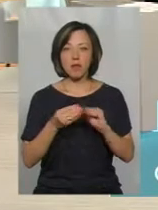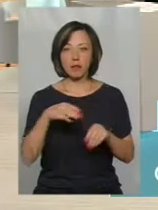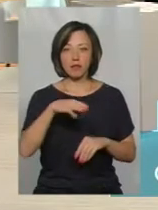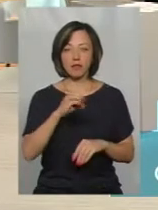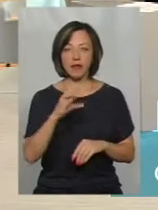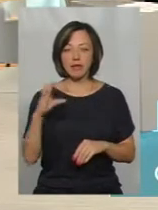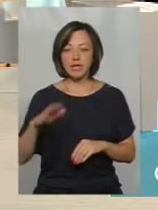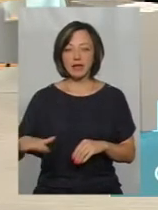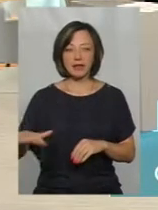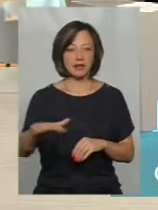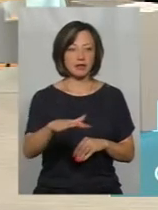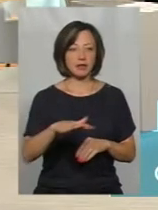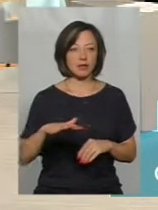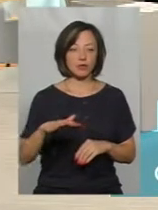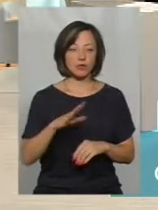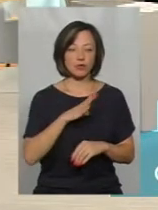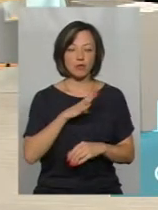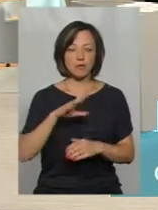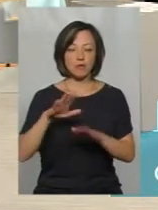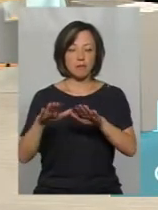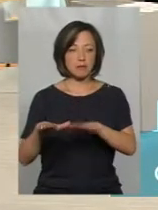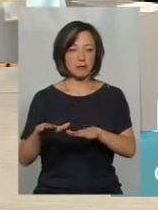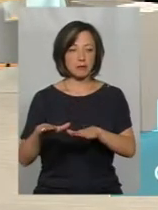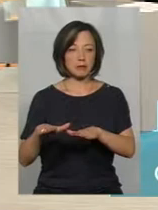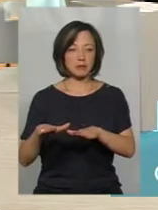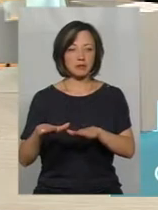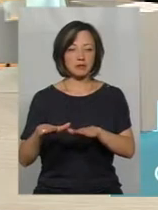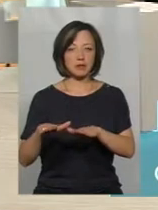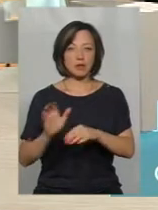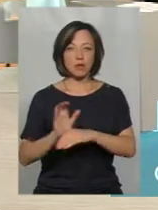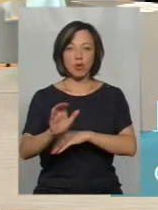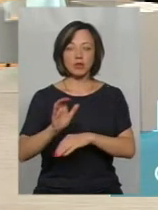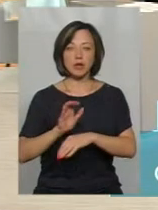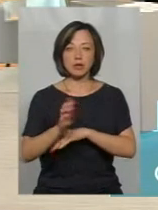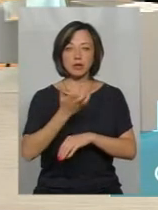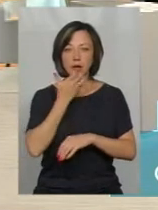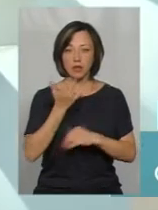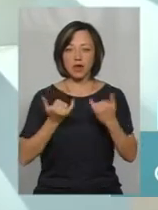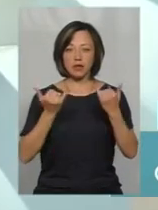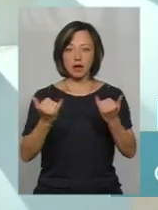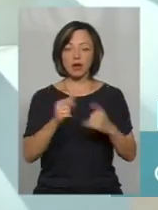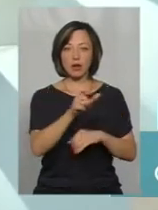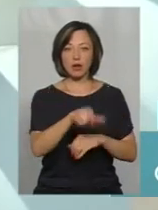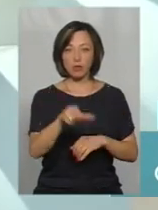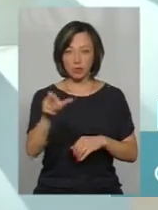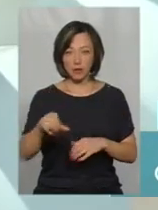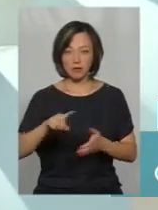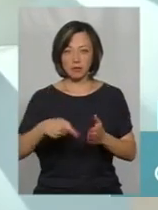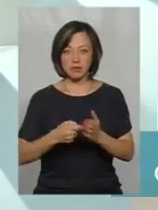територіально у місці. Подача тепла для жителів міста, для будівель